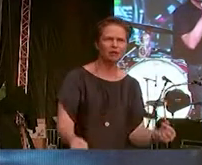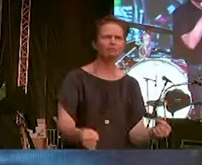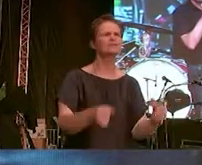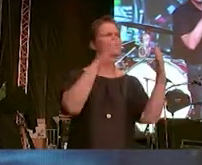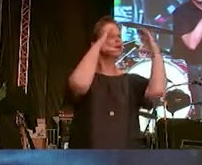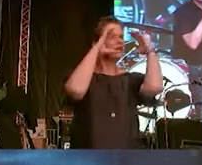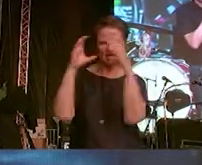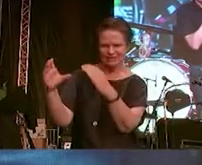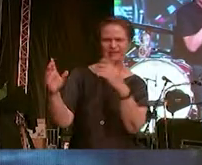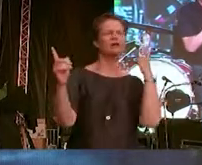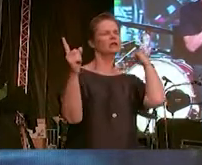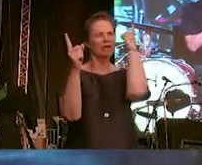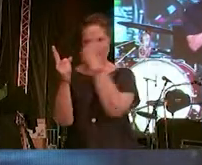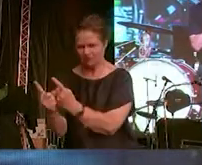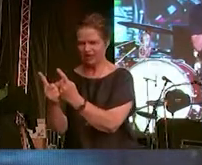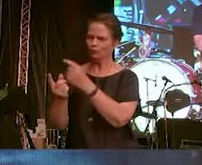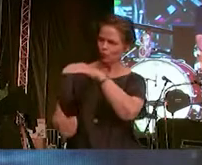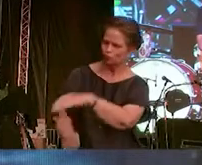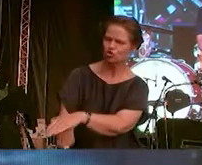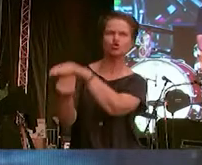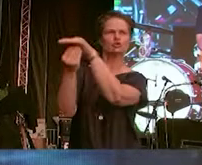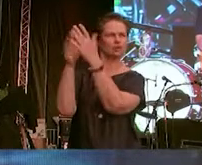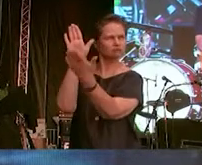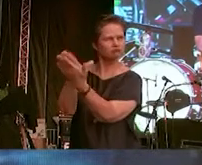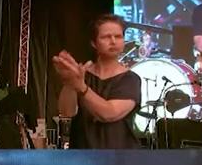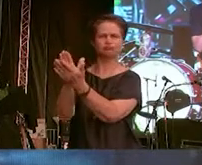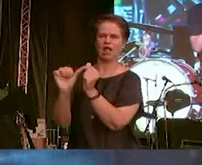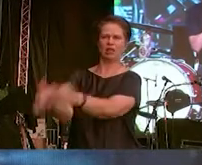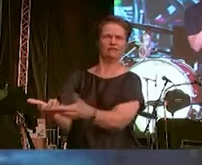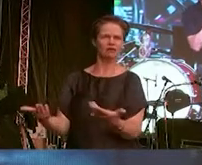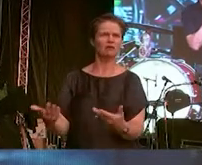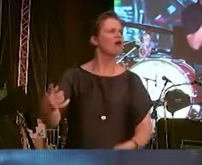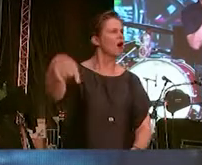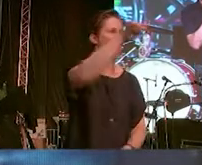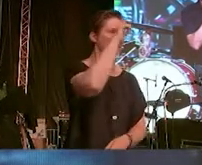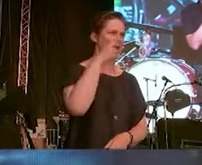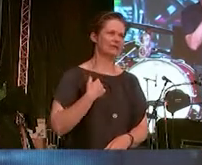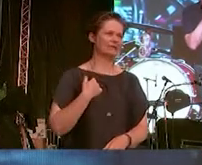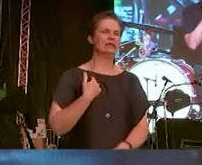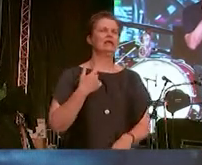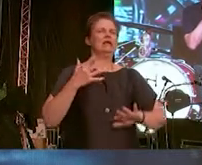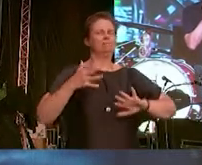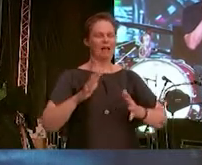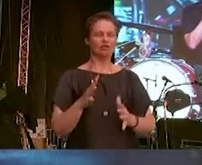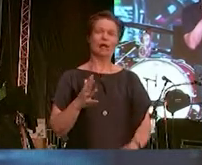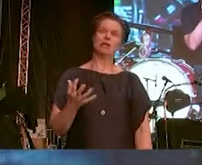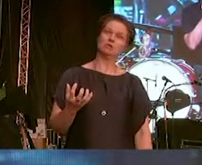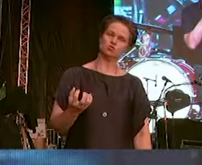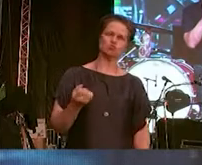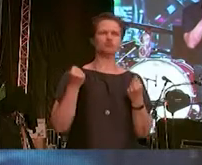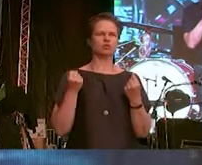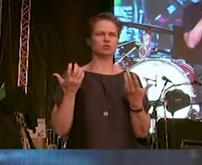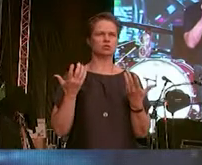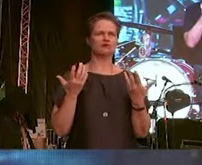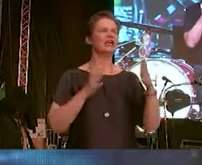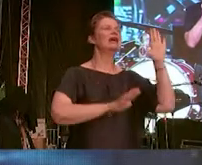Hinsehen, hingehen, unterstützen, dranbleiben. Jede und jeder von uns weiß, dass das manchmal sehr schwer ist. Abseits